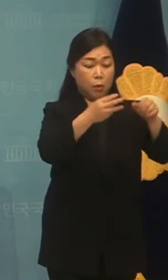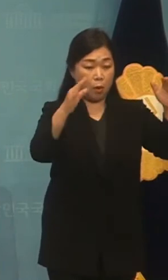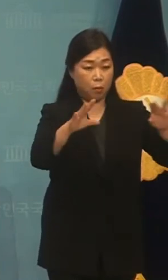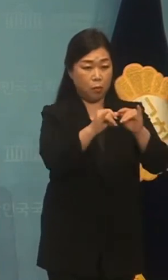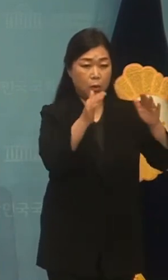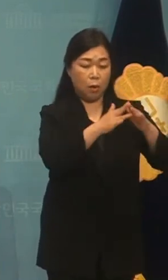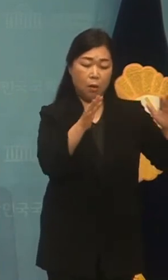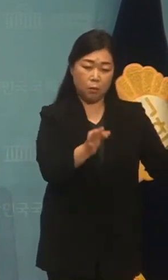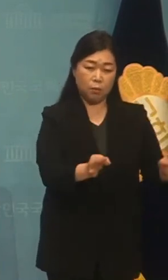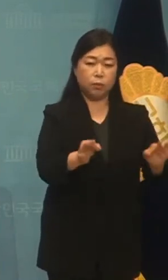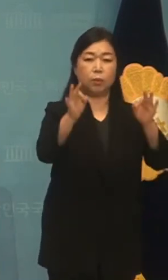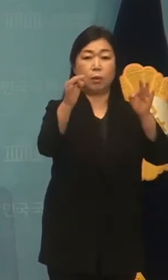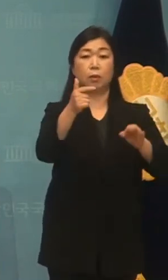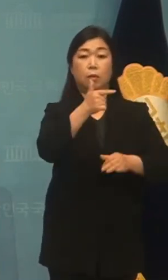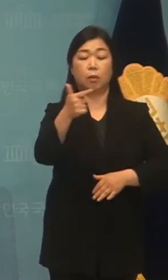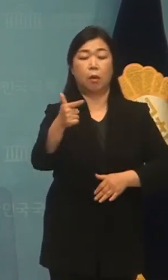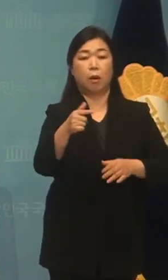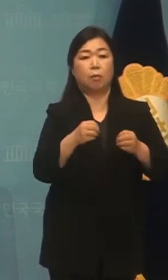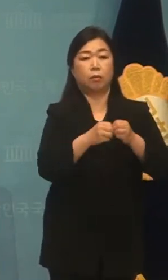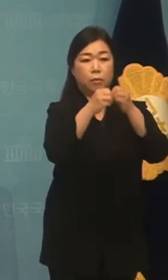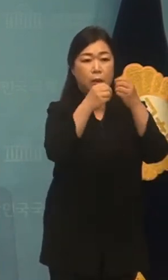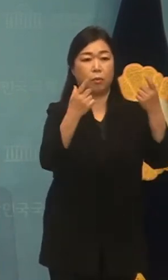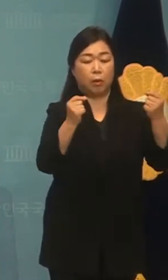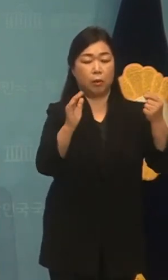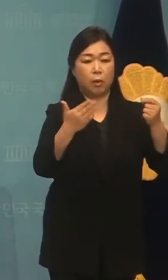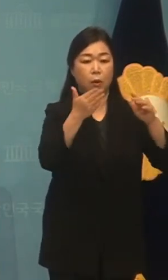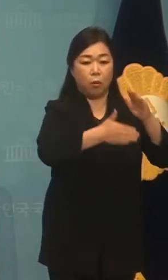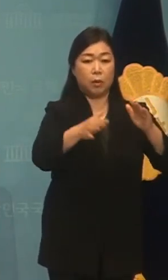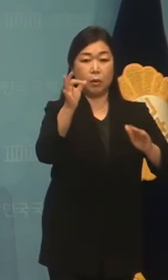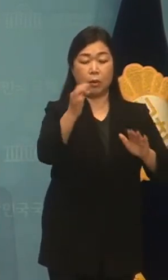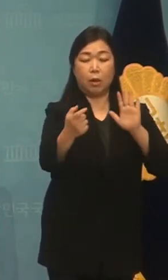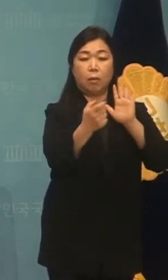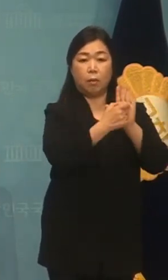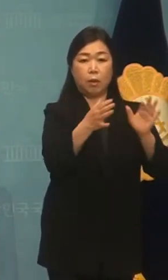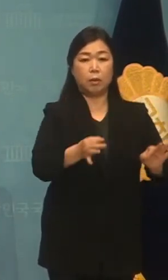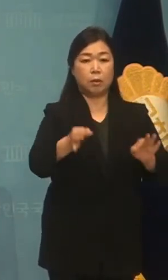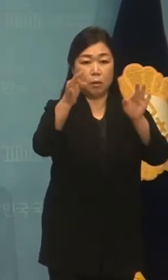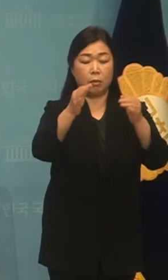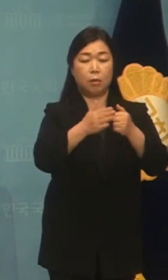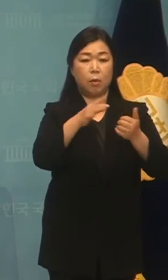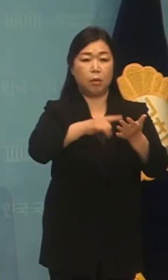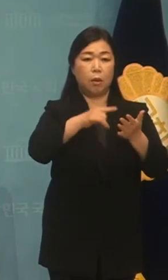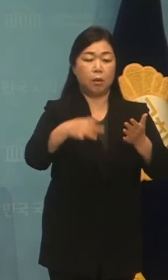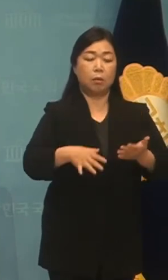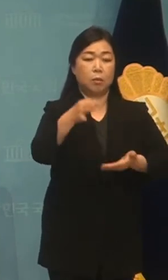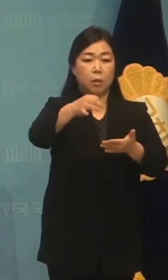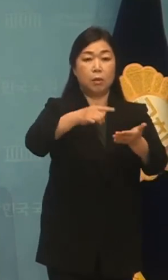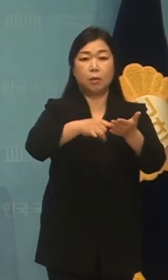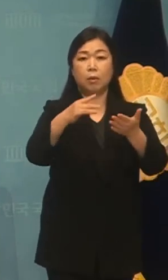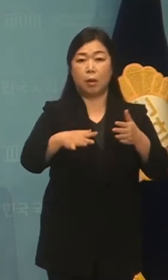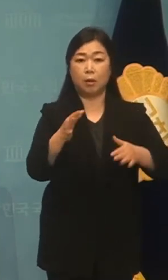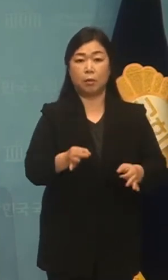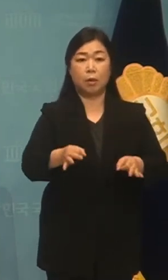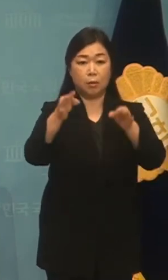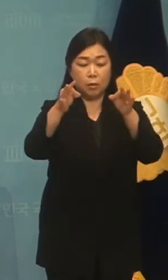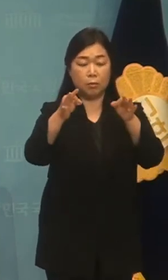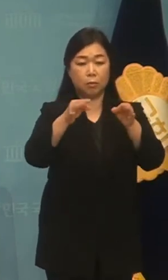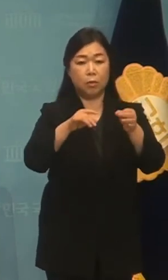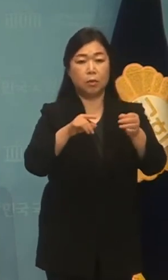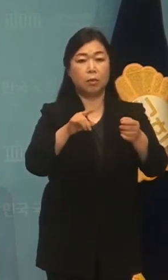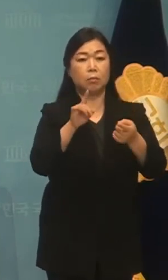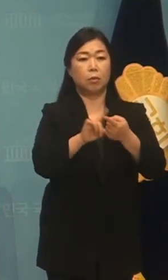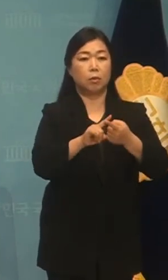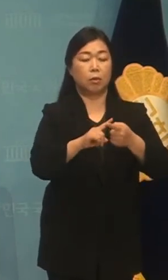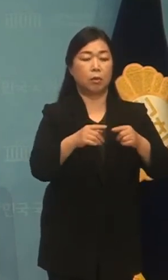부동산 가격 급등과 이하 만군이 공시지가 인상으로 인한 정부세 재산세 상승은 가계